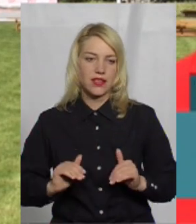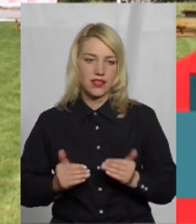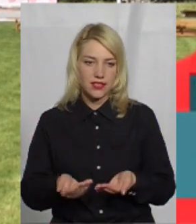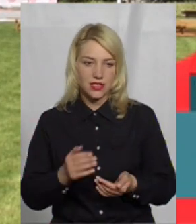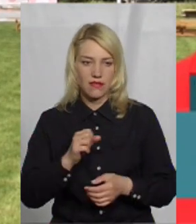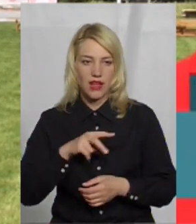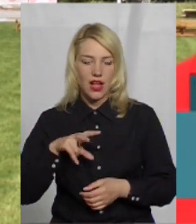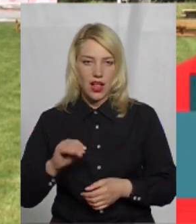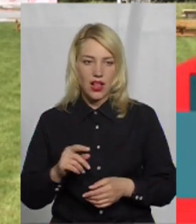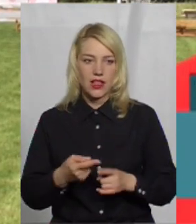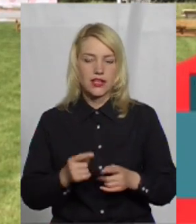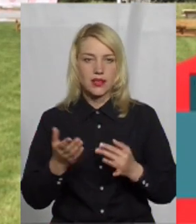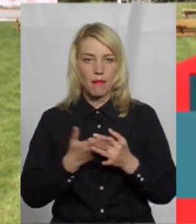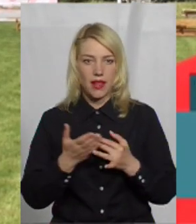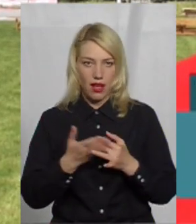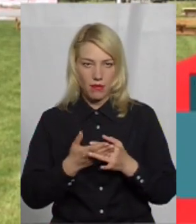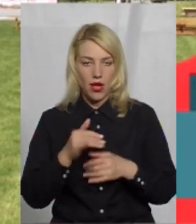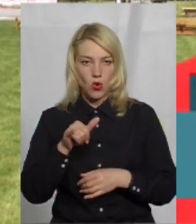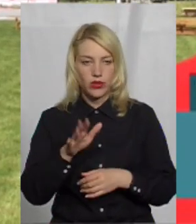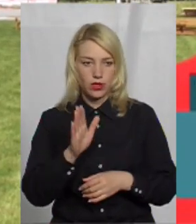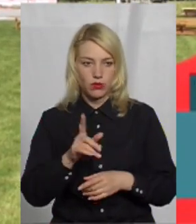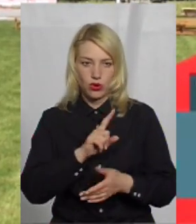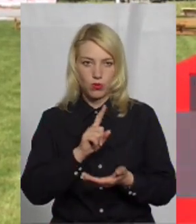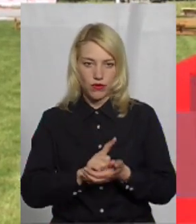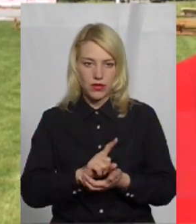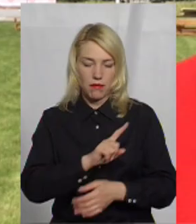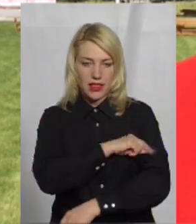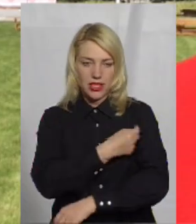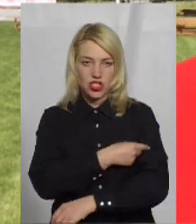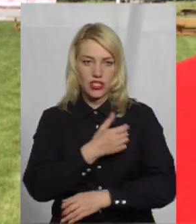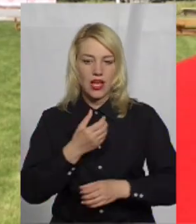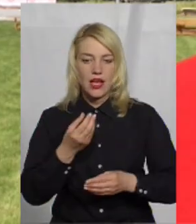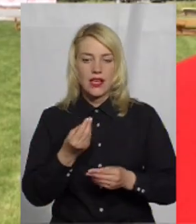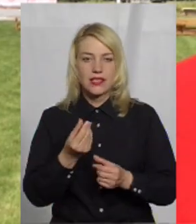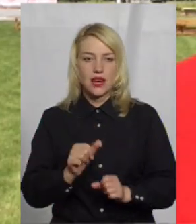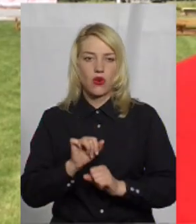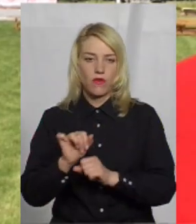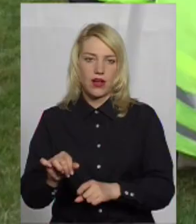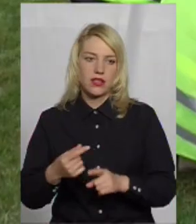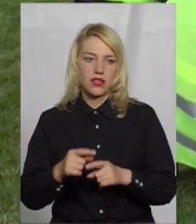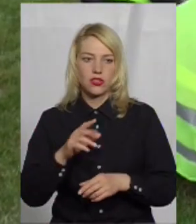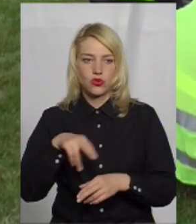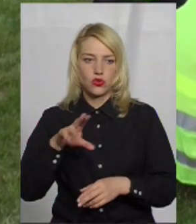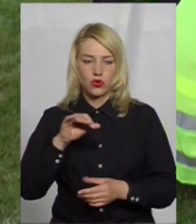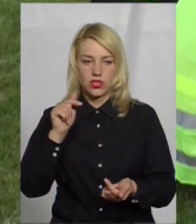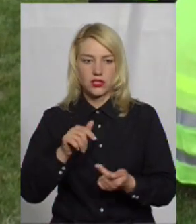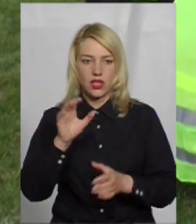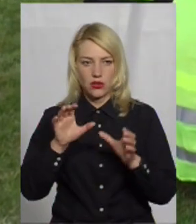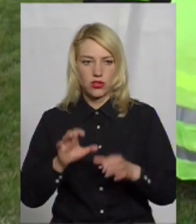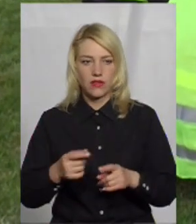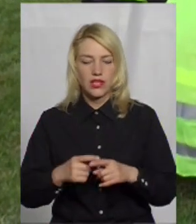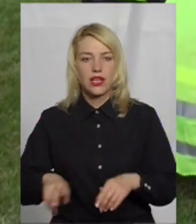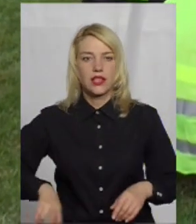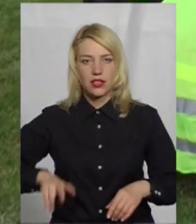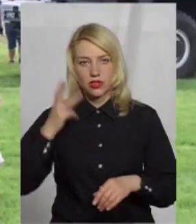з певними пільгами. В них буде обов'язкове медичне страхування, що відповідає до нашого чинного законодавства. Директор Хмельницького